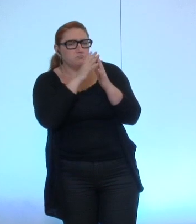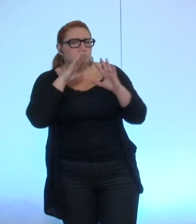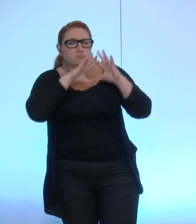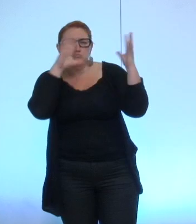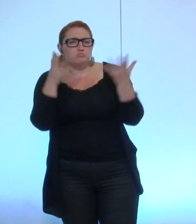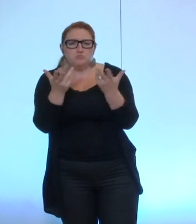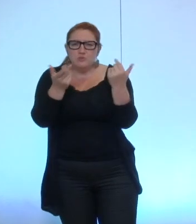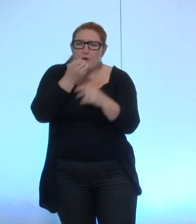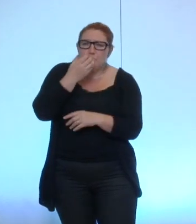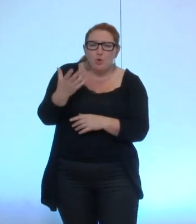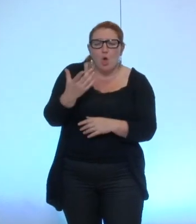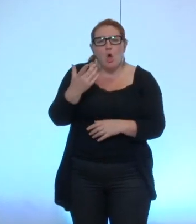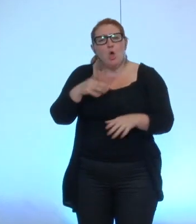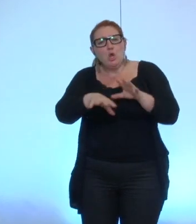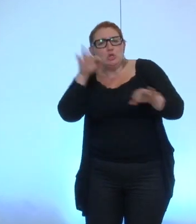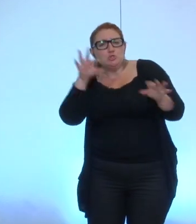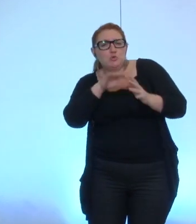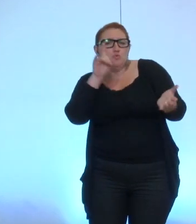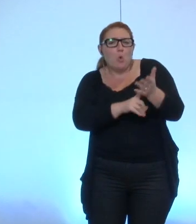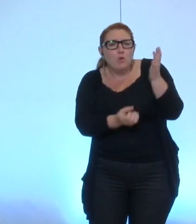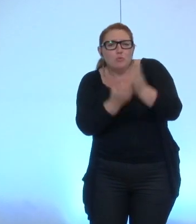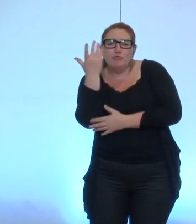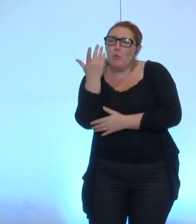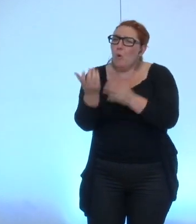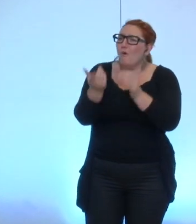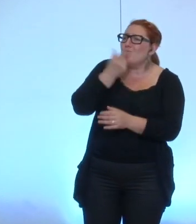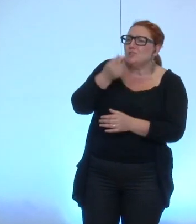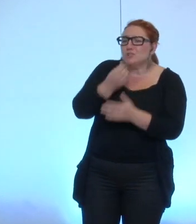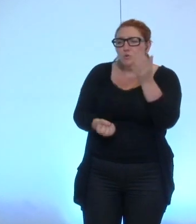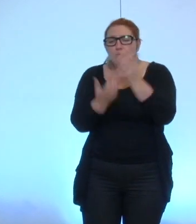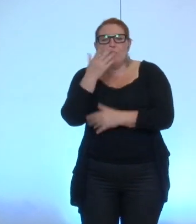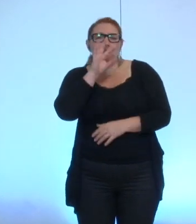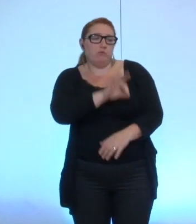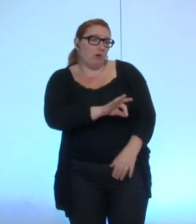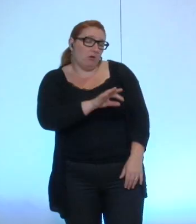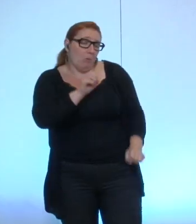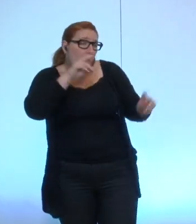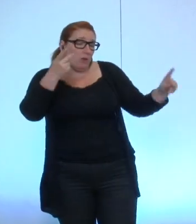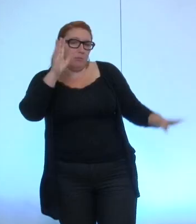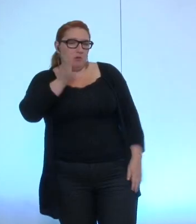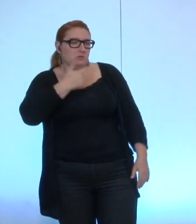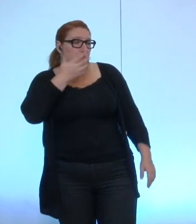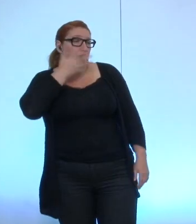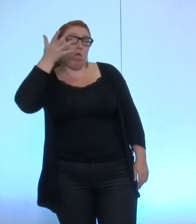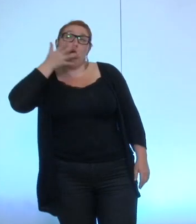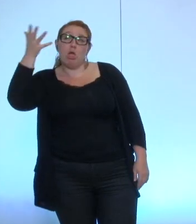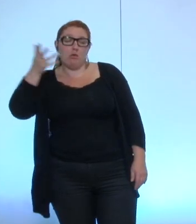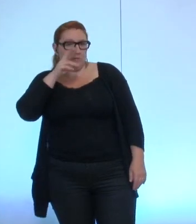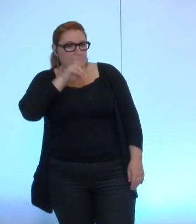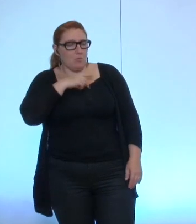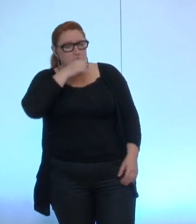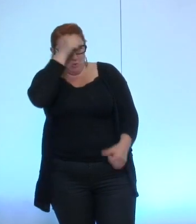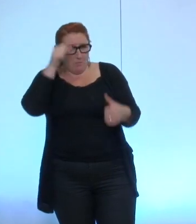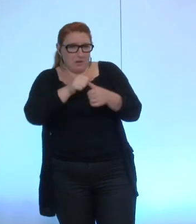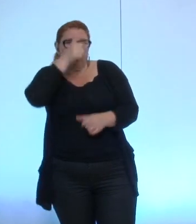nouveaux droits de nouvelles facilités moi je veux bien mais j'ai surtout entendu beaucoup de mots moi je me rappelle de ce qui s'est passé à la première séance